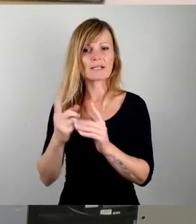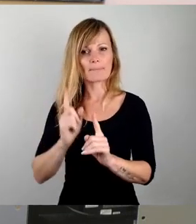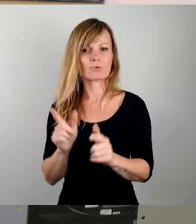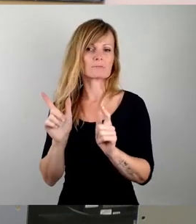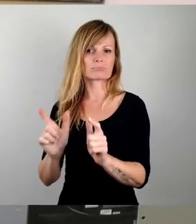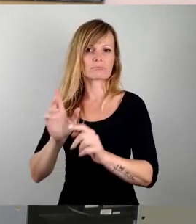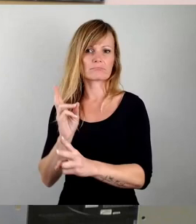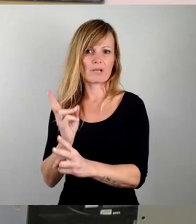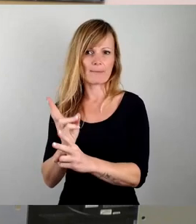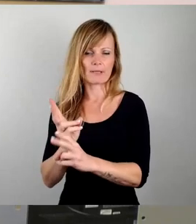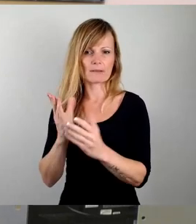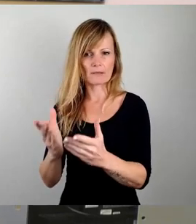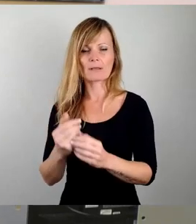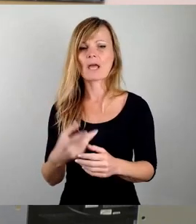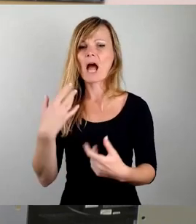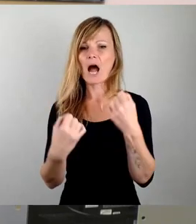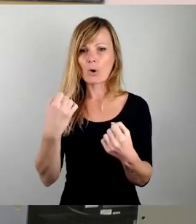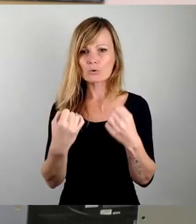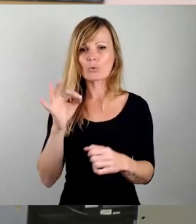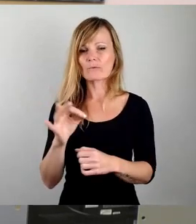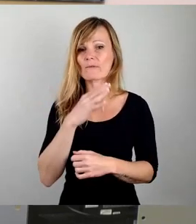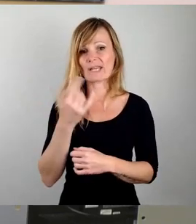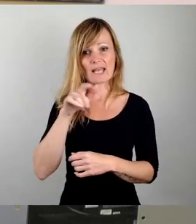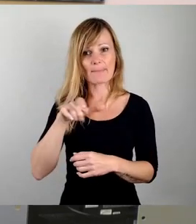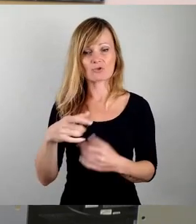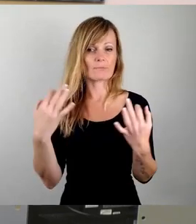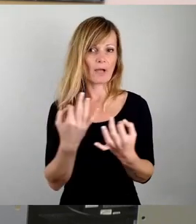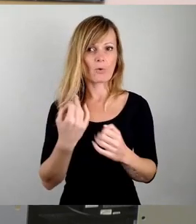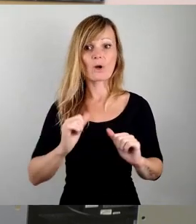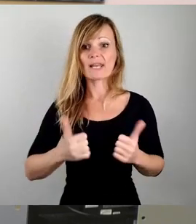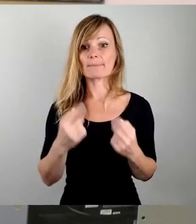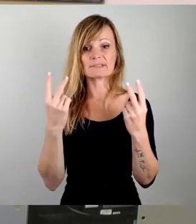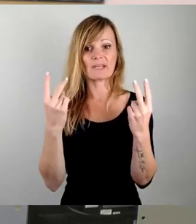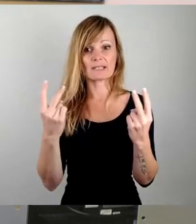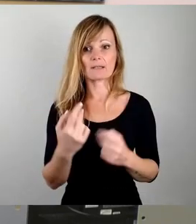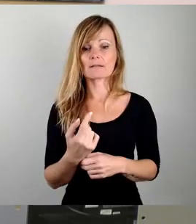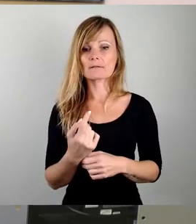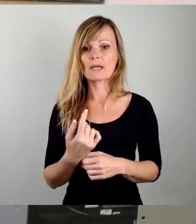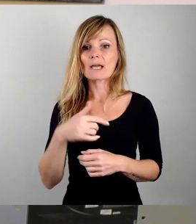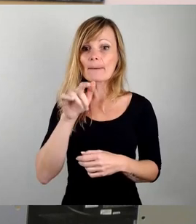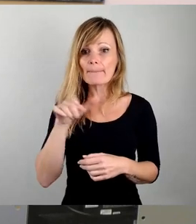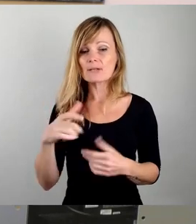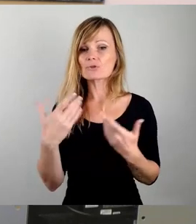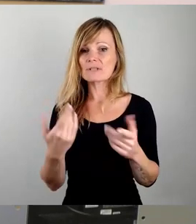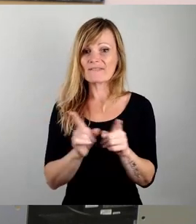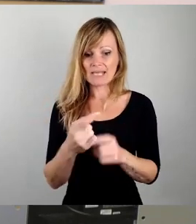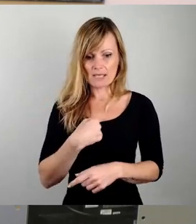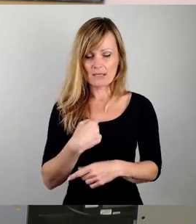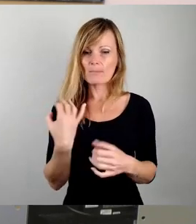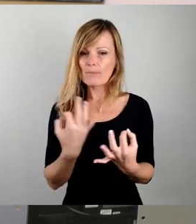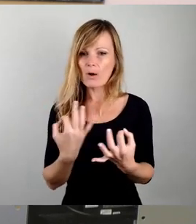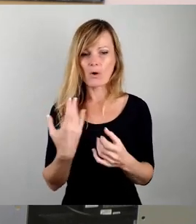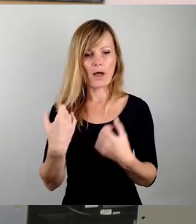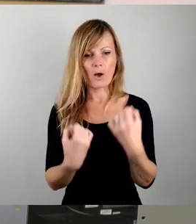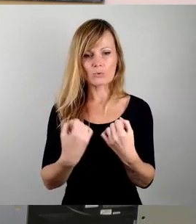für viele Menschen schlicht lebensnotwendig. Die Leute, wie auch ich, nutzen ihre Autos, um auf Arbeit zu kommen, zum Arzt zu kommen,